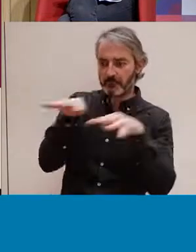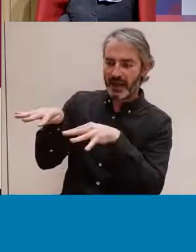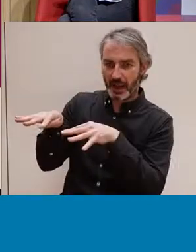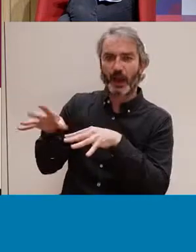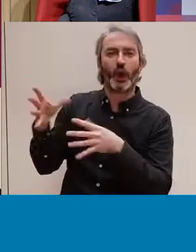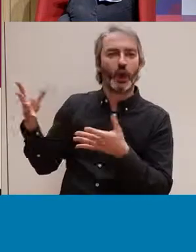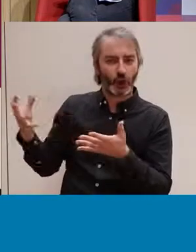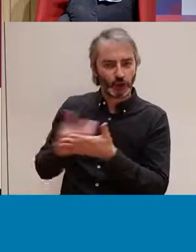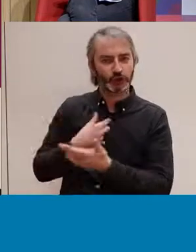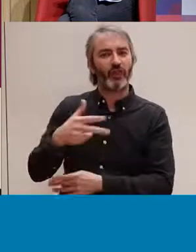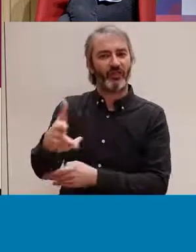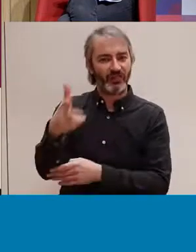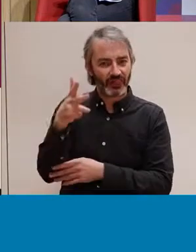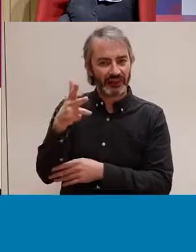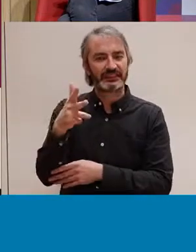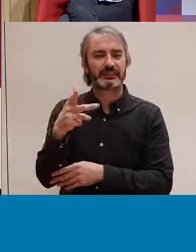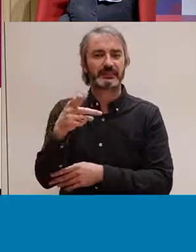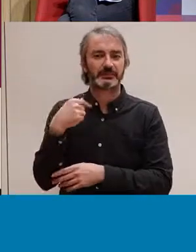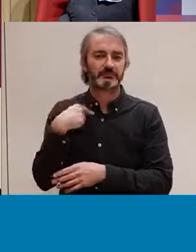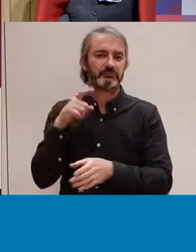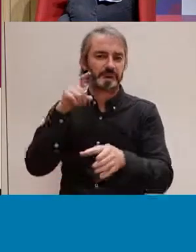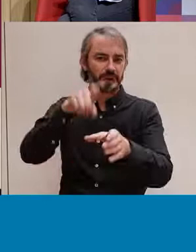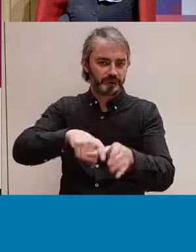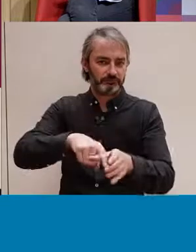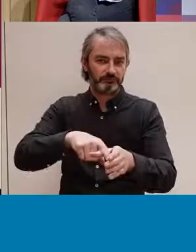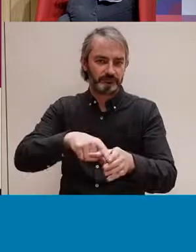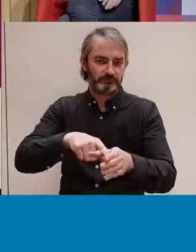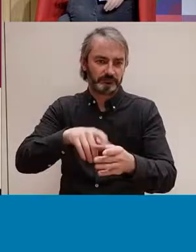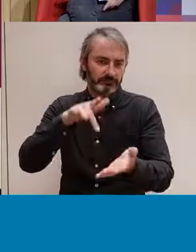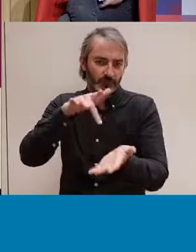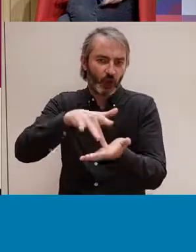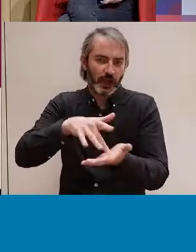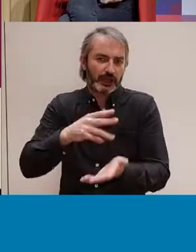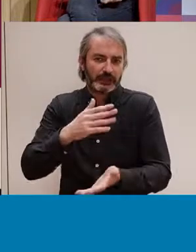que totes i totes tenim dret a accedir al dret a la sexualitat.